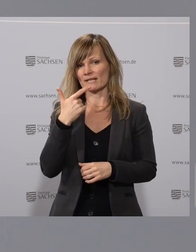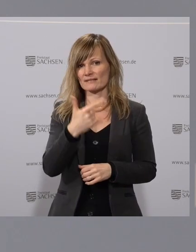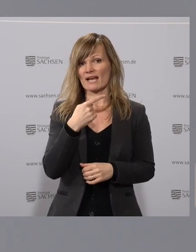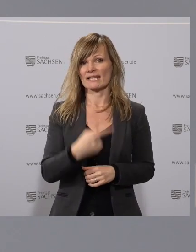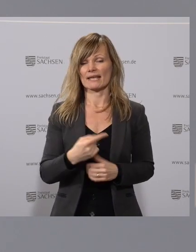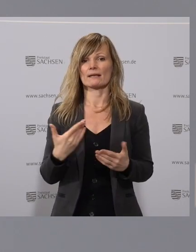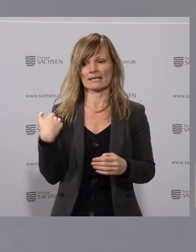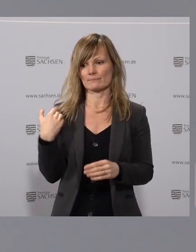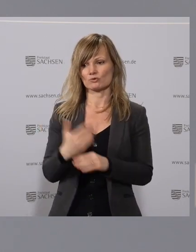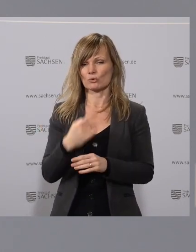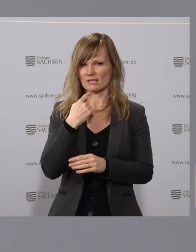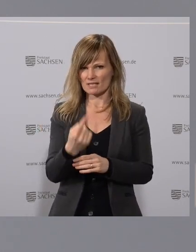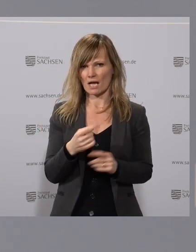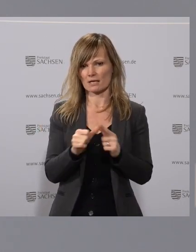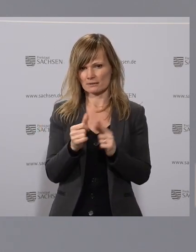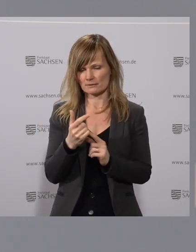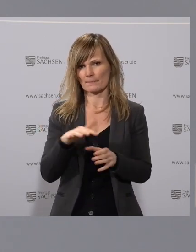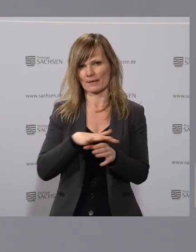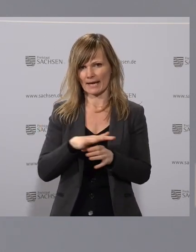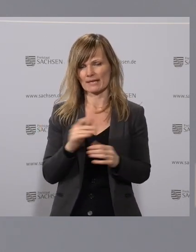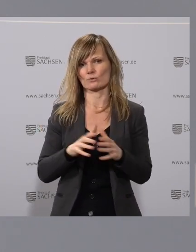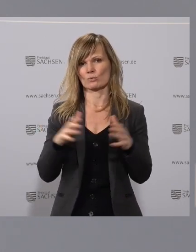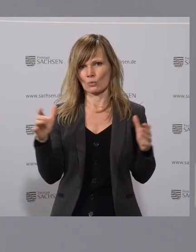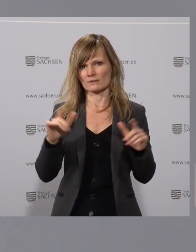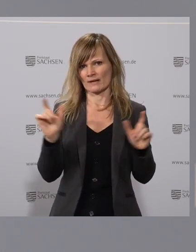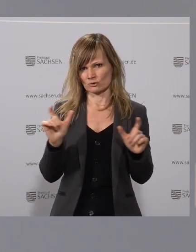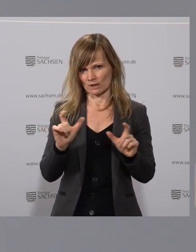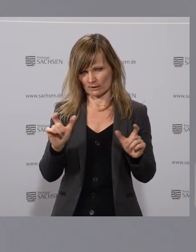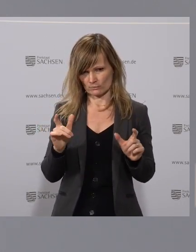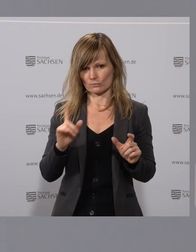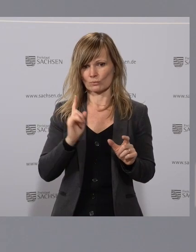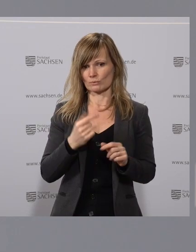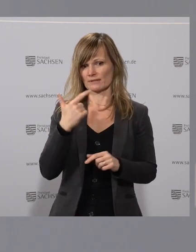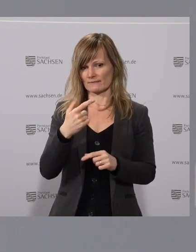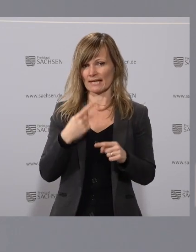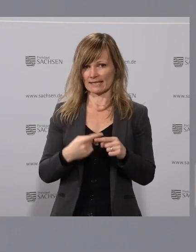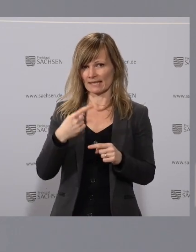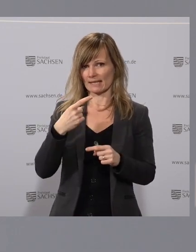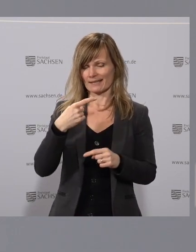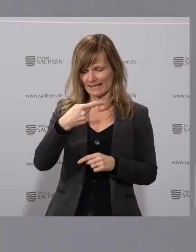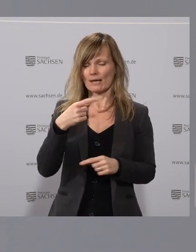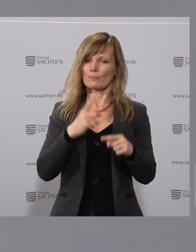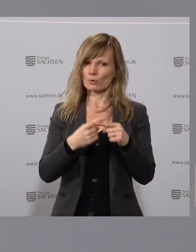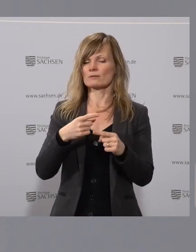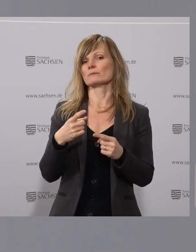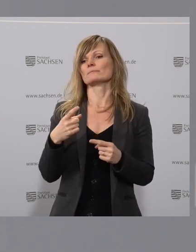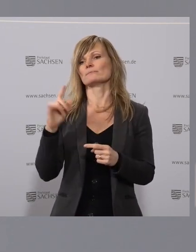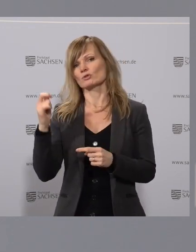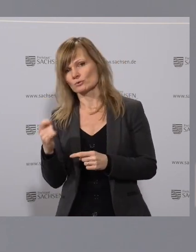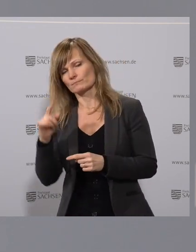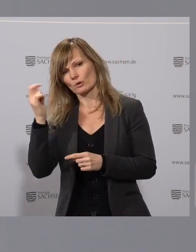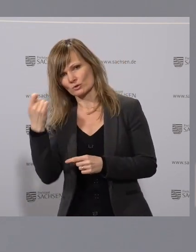in den bereits von mir genannten eingeschränkten Bereichen bei Großveranstaltungen und 2G plus nur noch bei Diskotheken und Prostitutionen.